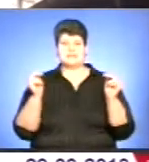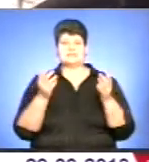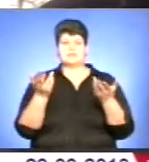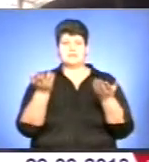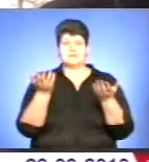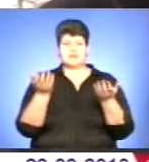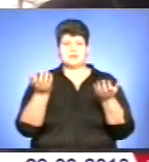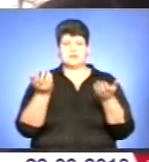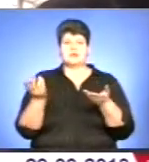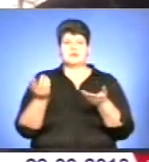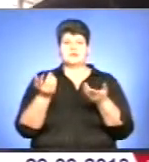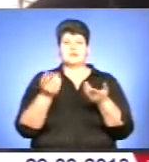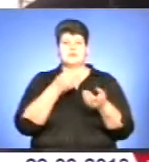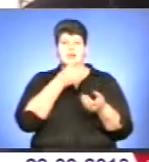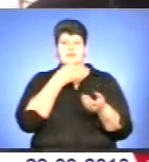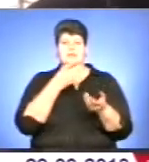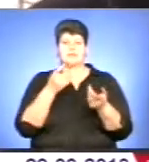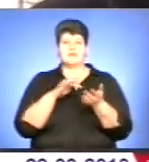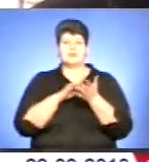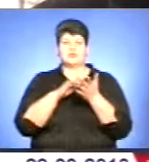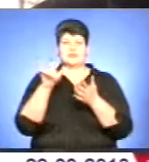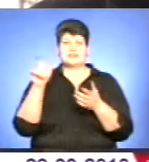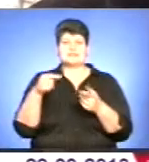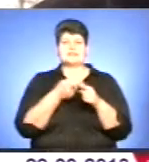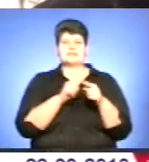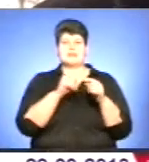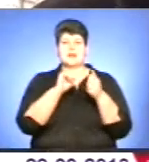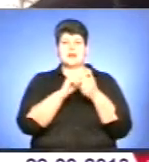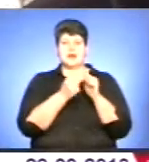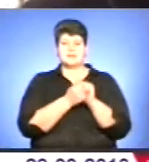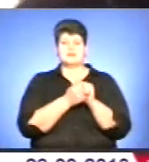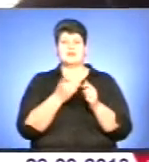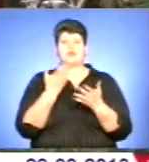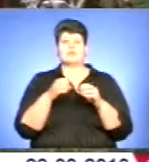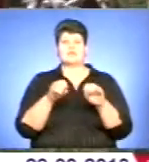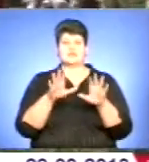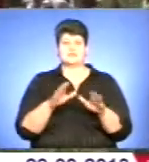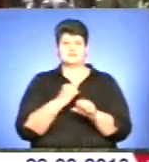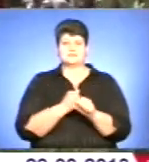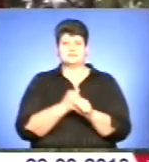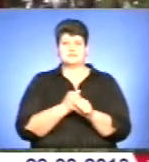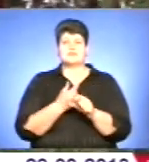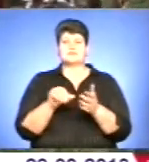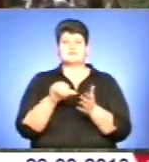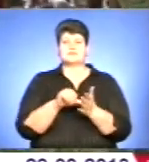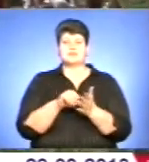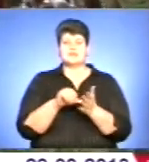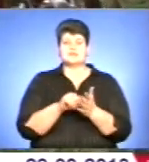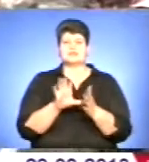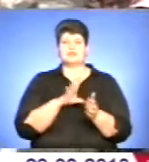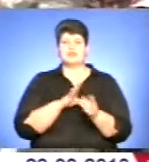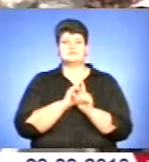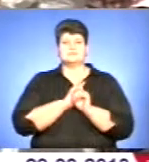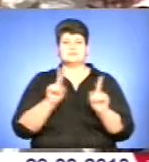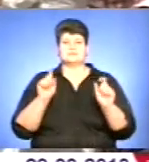приваблював цим каменем, на якому я рішив виготовити. Під час фестивалю в учасників була унікальна